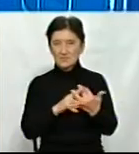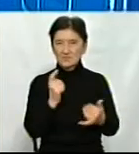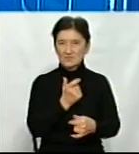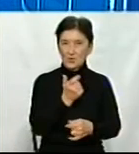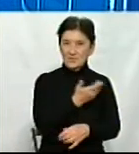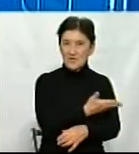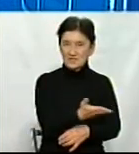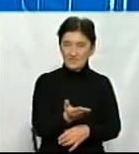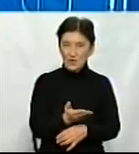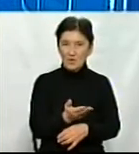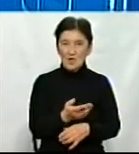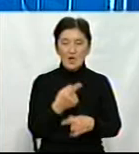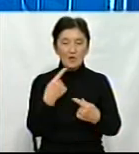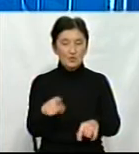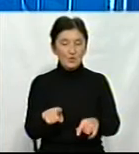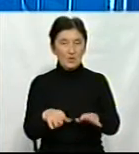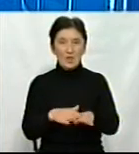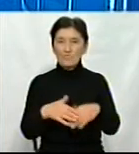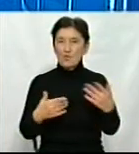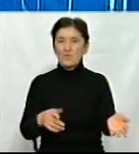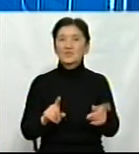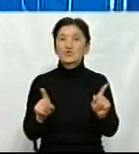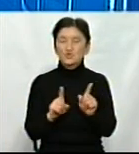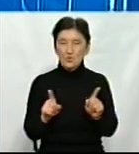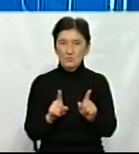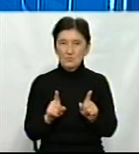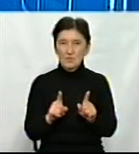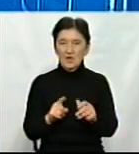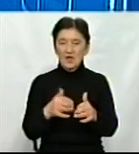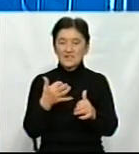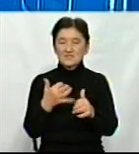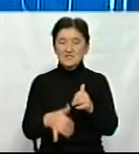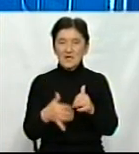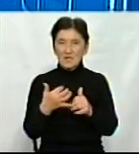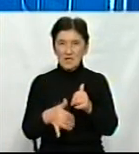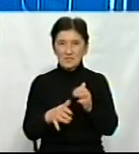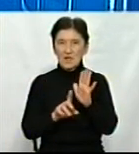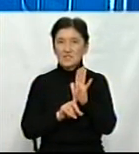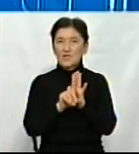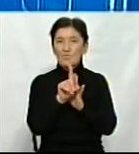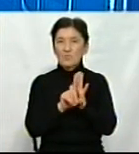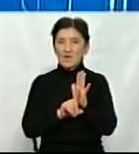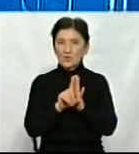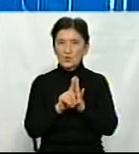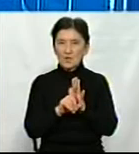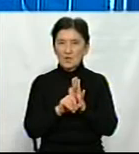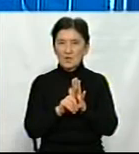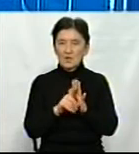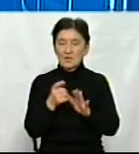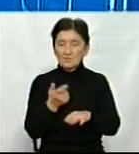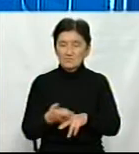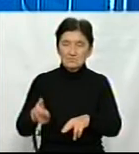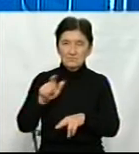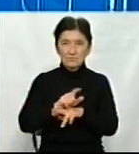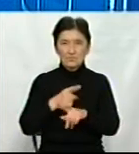другий момент – це те, що середня температура за період вегетації перевищила норму на